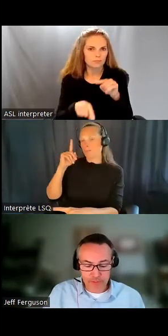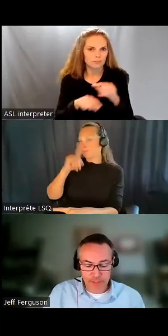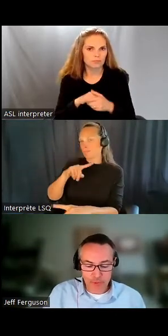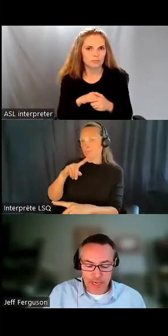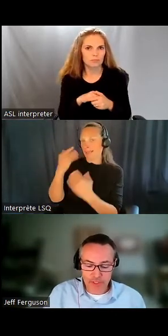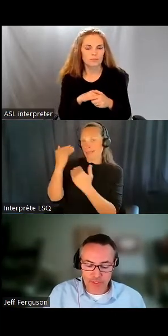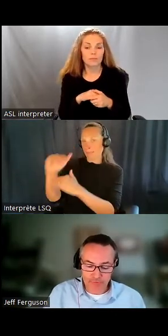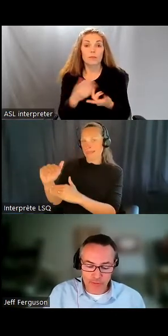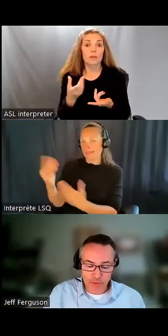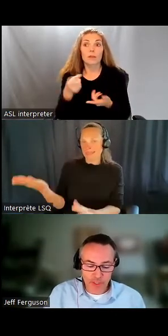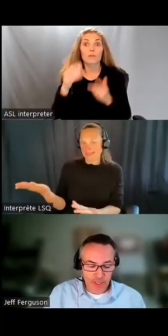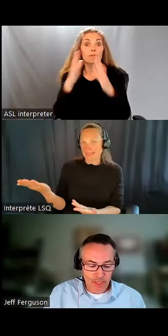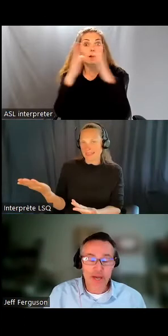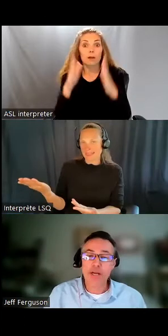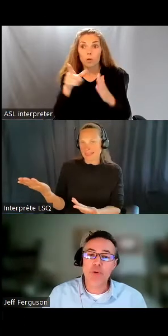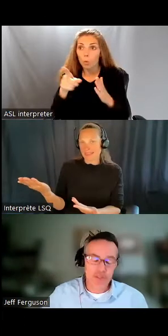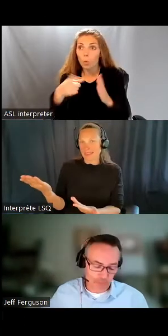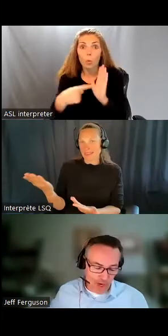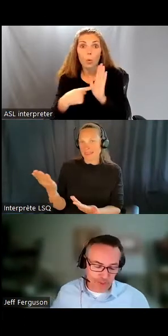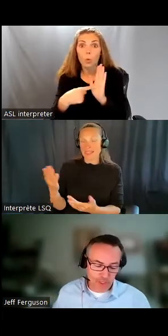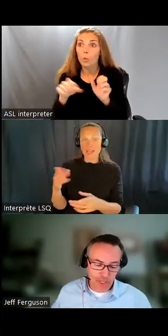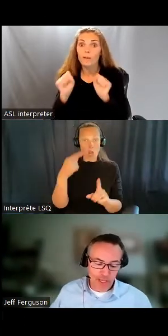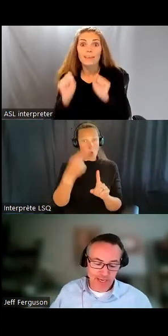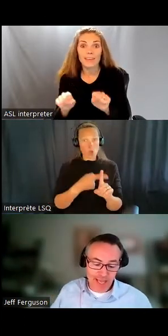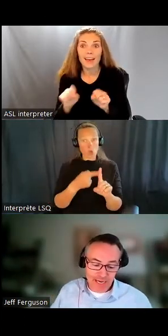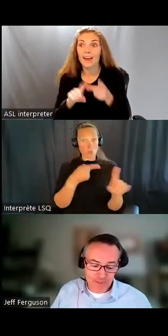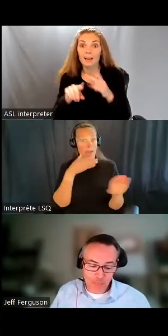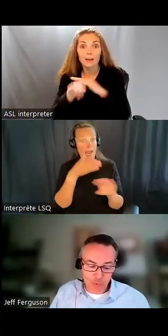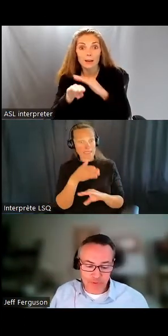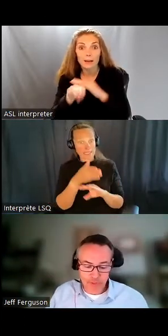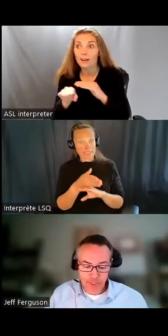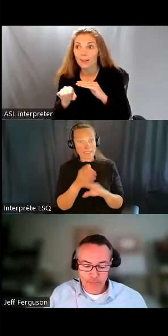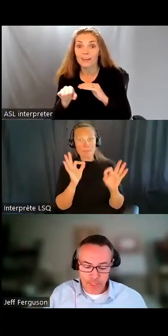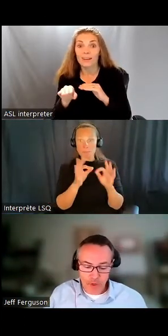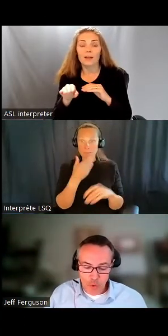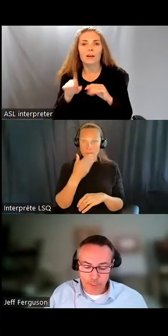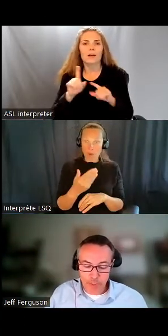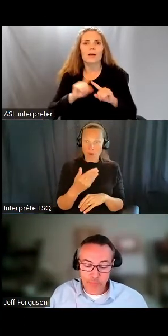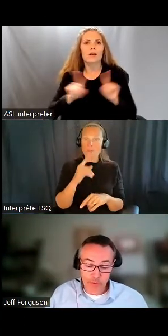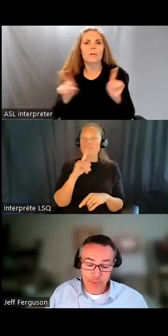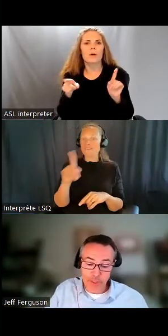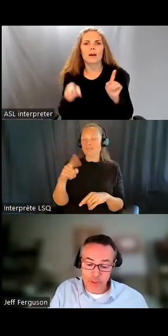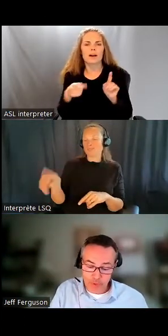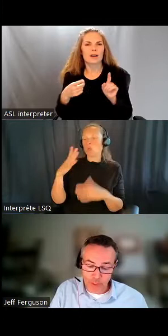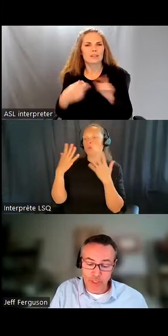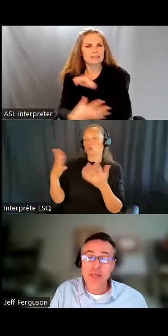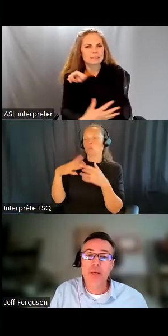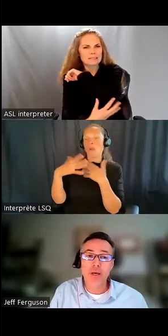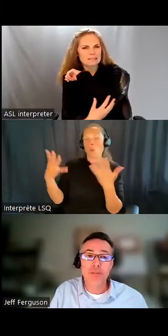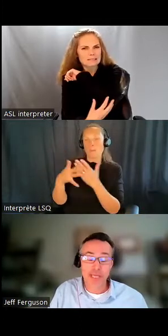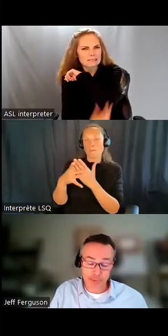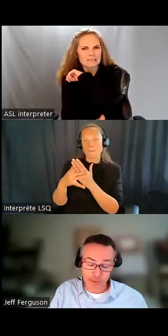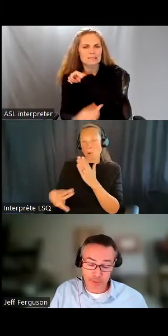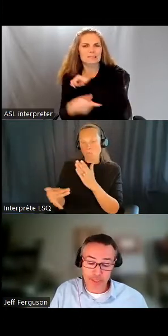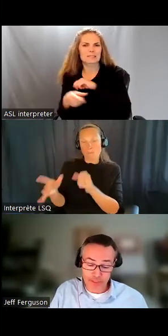Même dans les situations où le logement abordable est accessible et disponible, les taux élevés de pauvreté et le manque de soutien rendent un logement